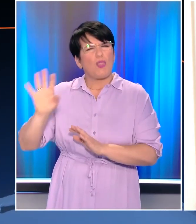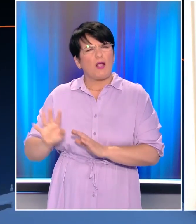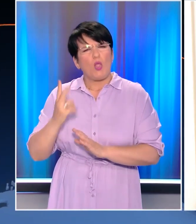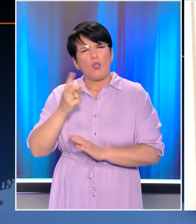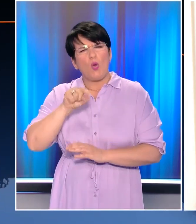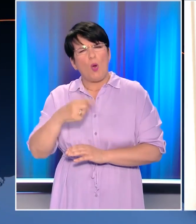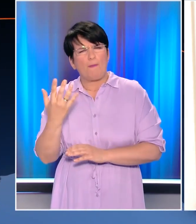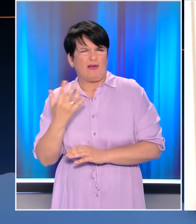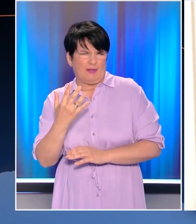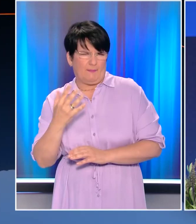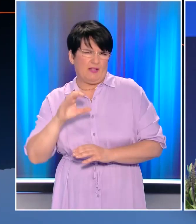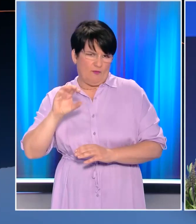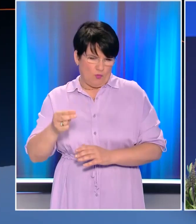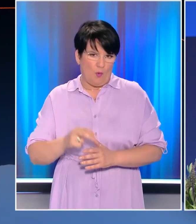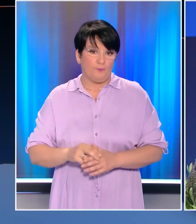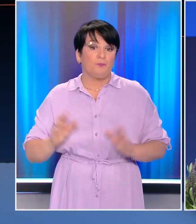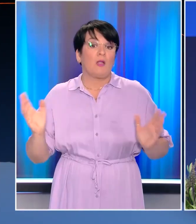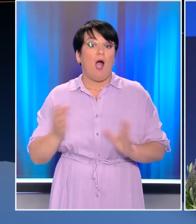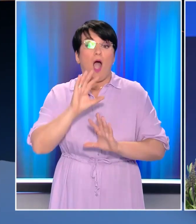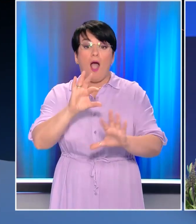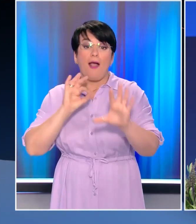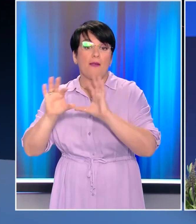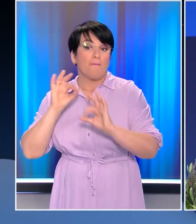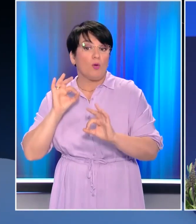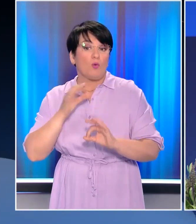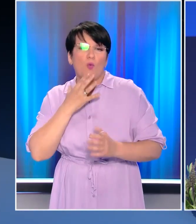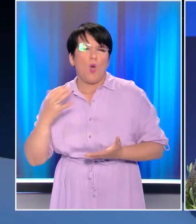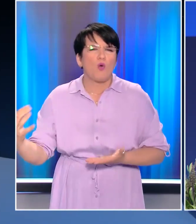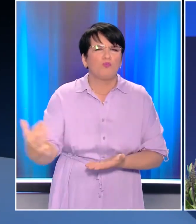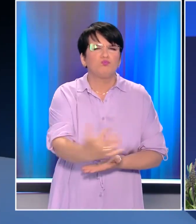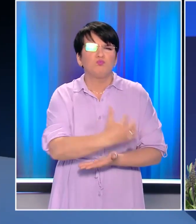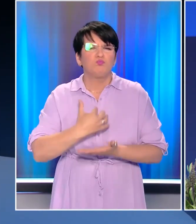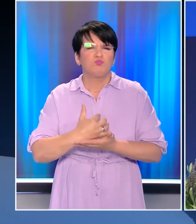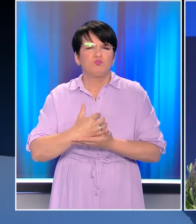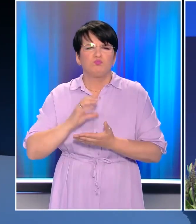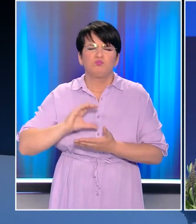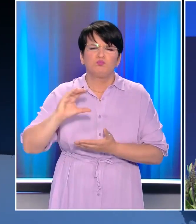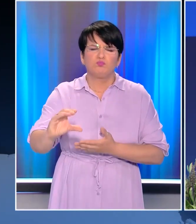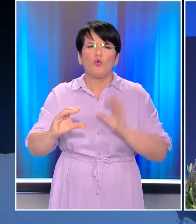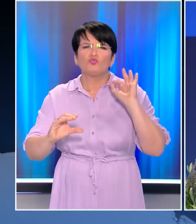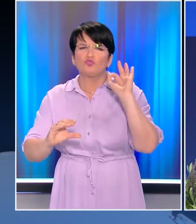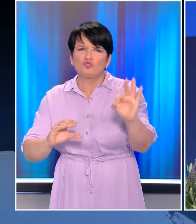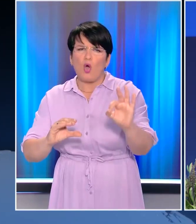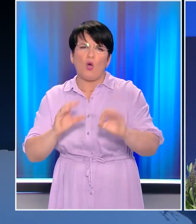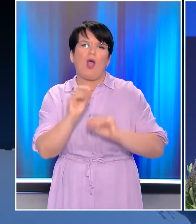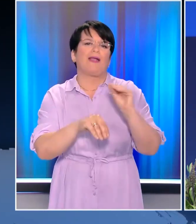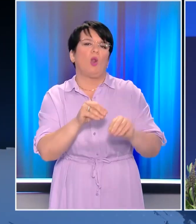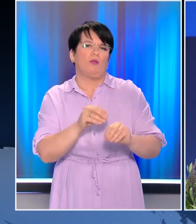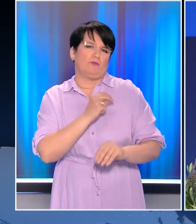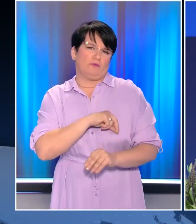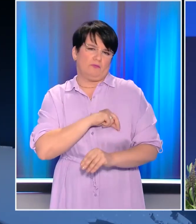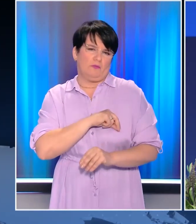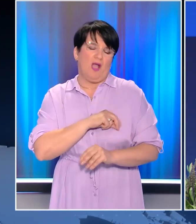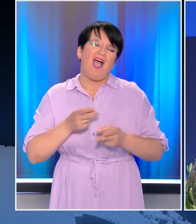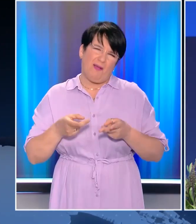2,555 ευρώ. Αν η επιλογή αυτή γίνεται για να μαζεύει χρήματα και να τα δίνει στα κευμένα ενώπιση των εκλογών επιτρέψτε μου να πω